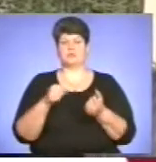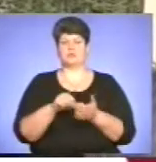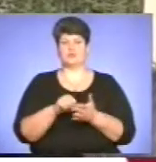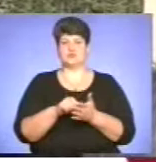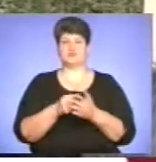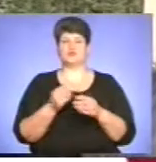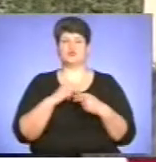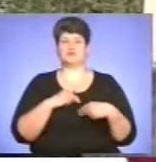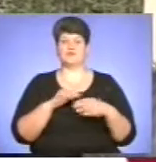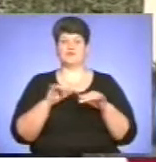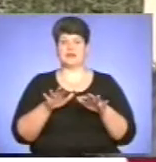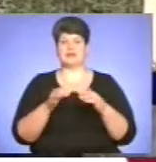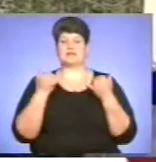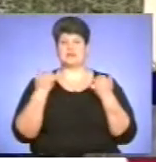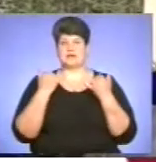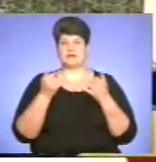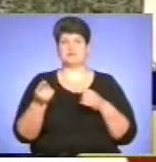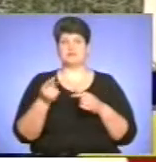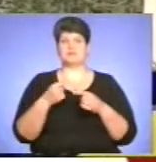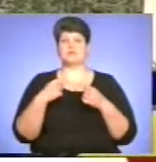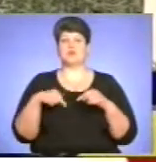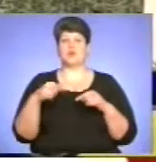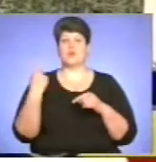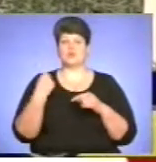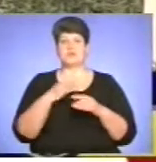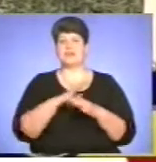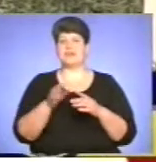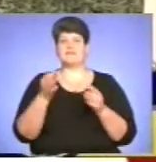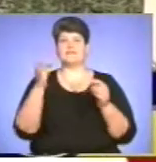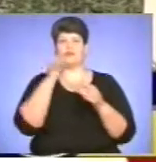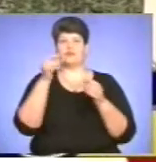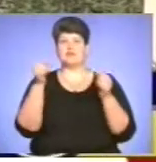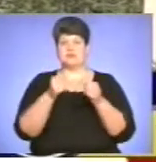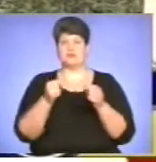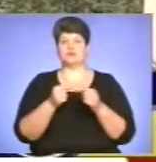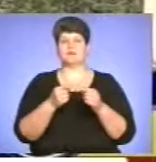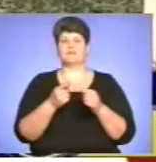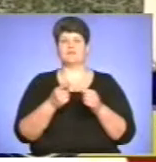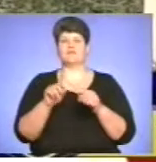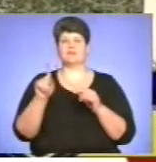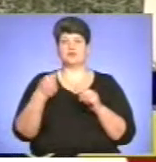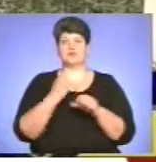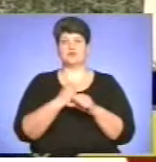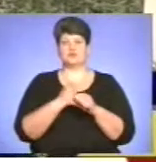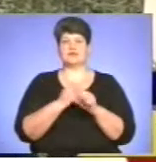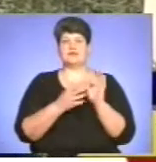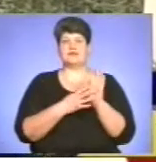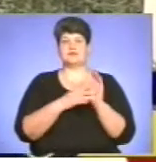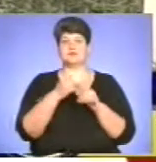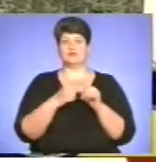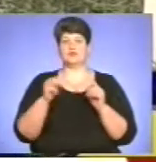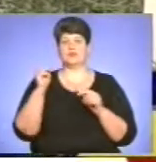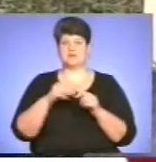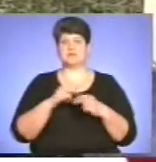даний час в Тернопільській області в умовах, які не відповідають санітарно-гігієнічним вимогам, працює майже 9,5 тисяч працівників.